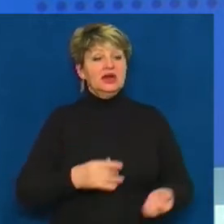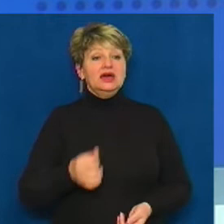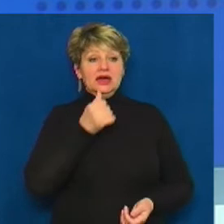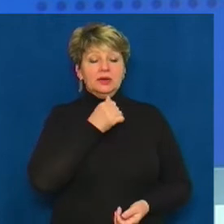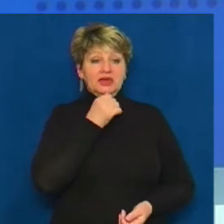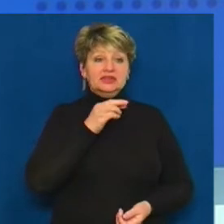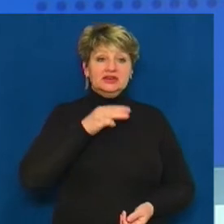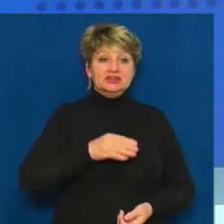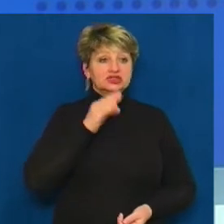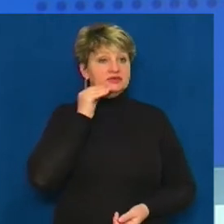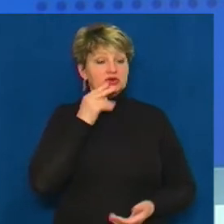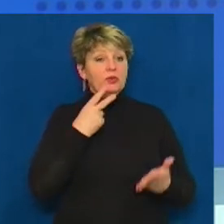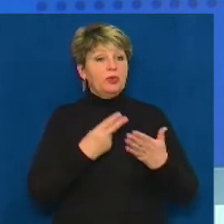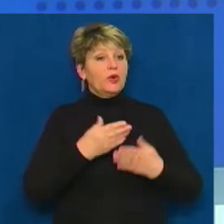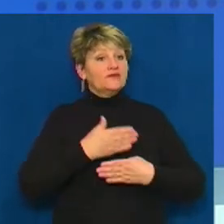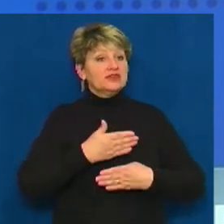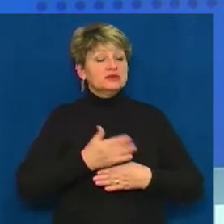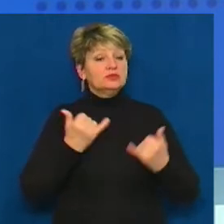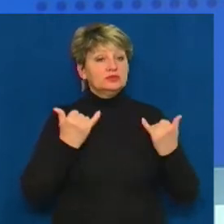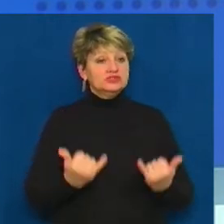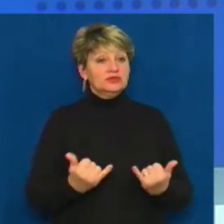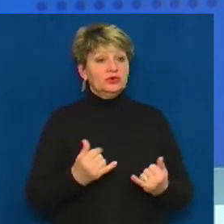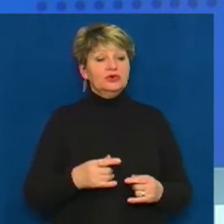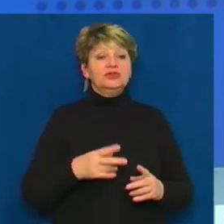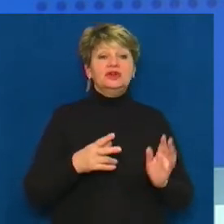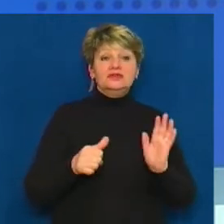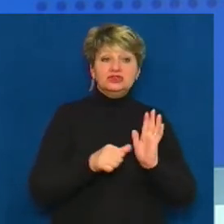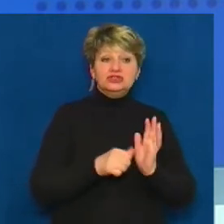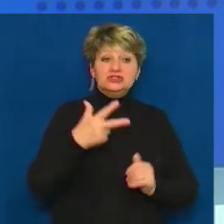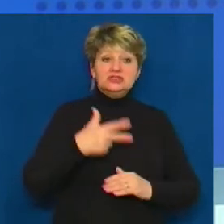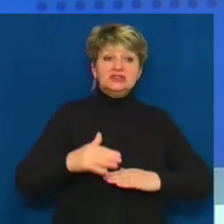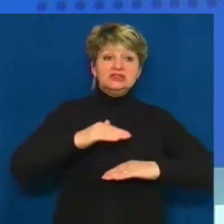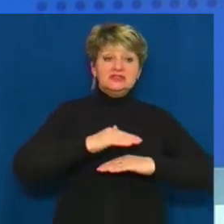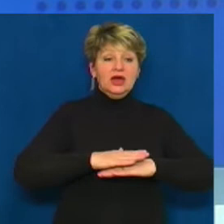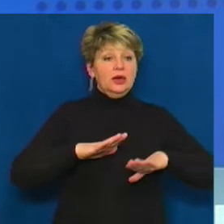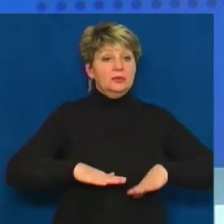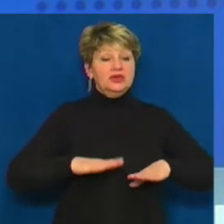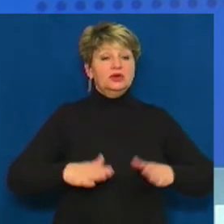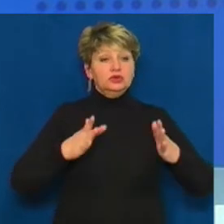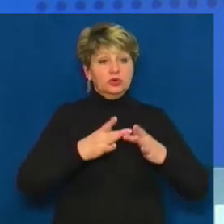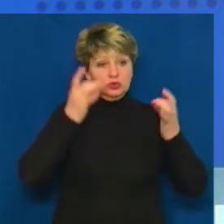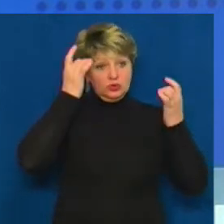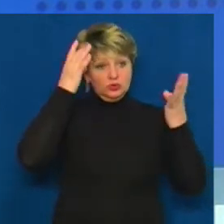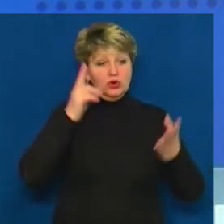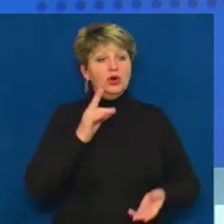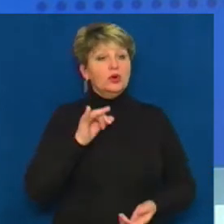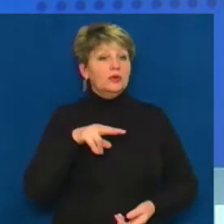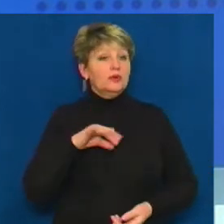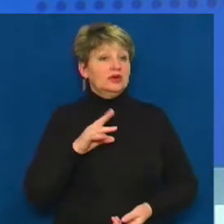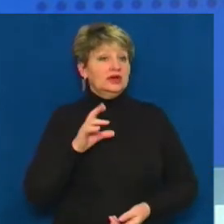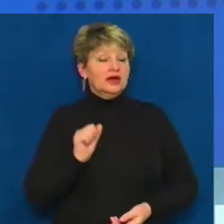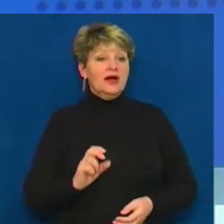Шевченка. Показ вистави відбудеться сьогодні о пів на сьому вечора у міському будинку культури імені Івана Кулика.